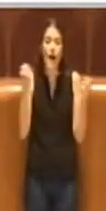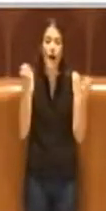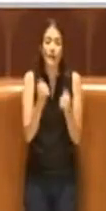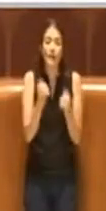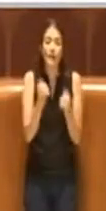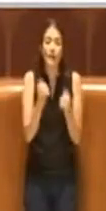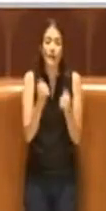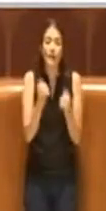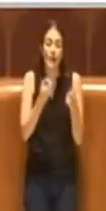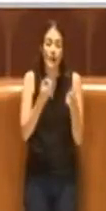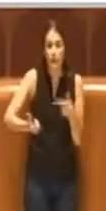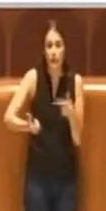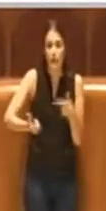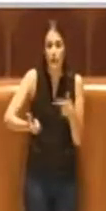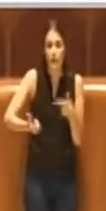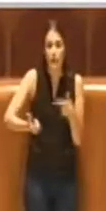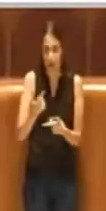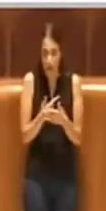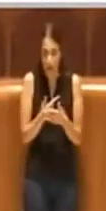messa in vendita.